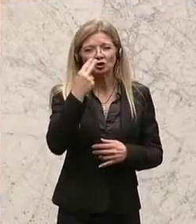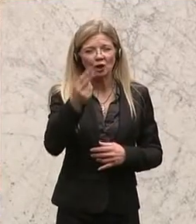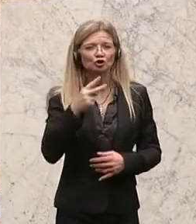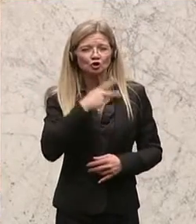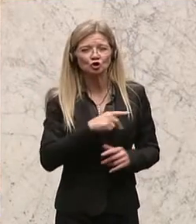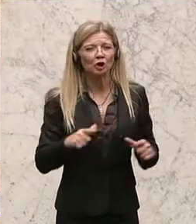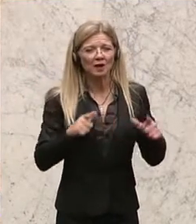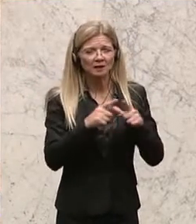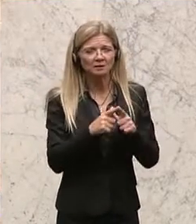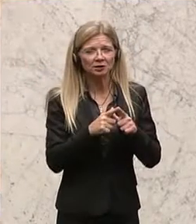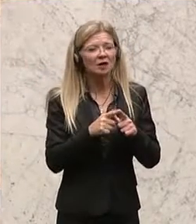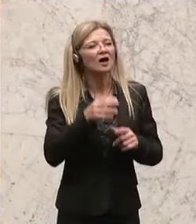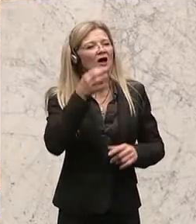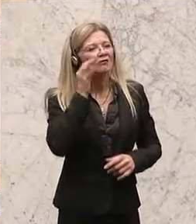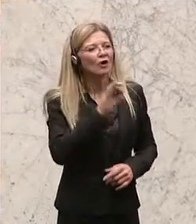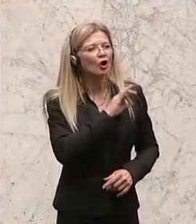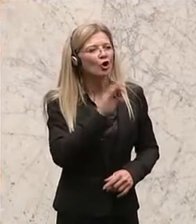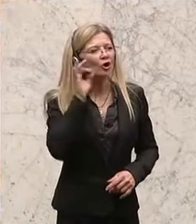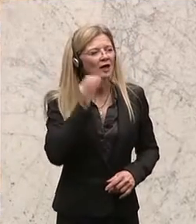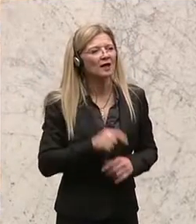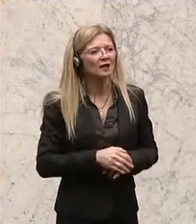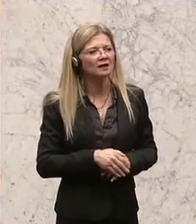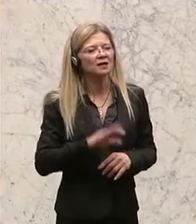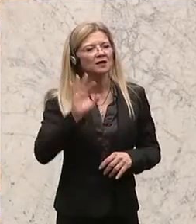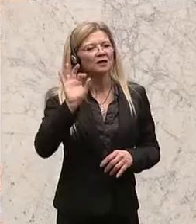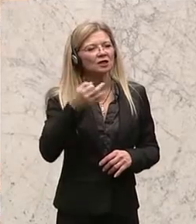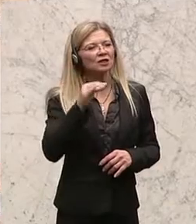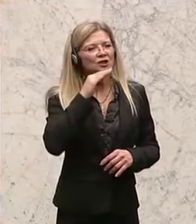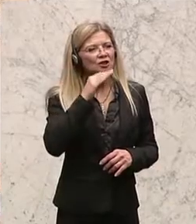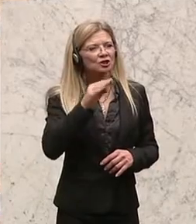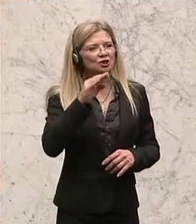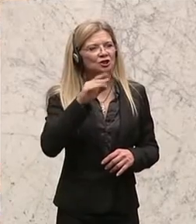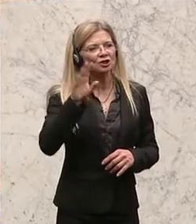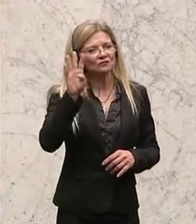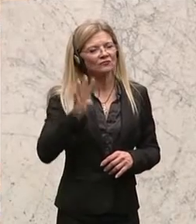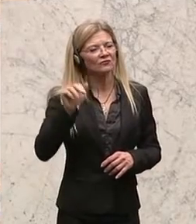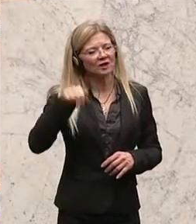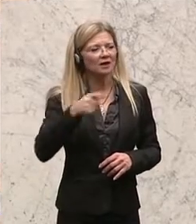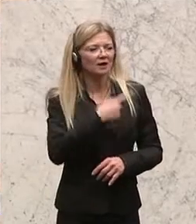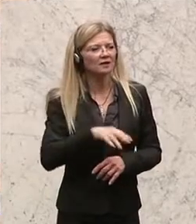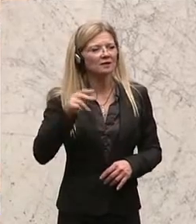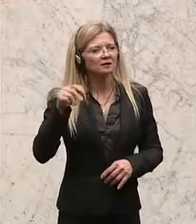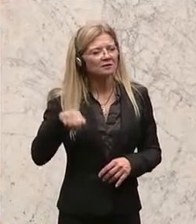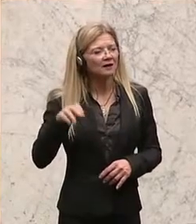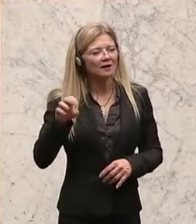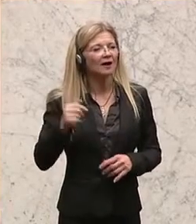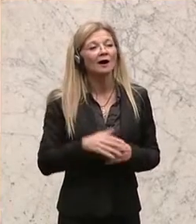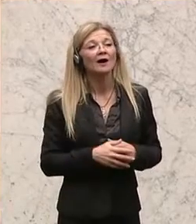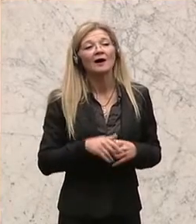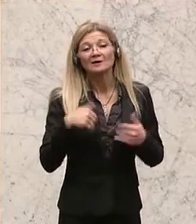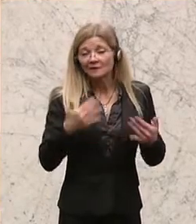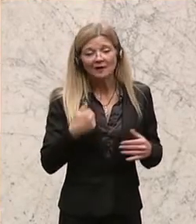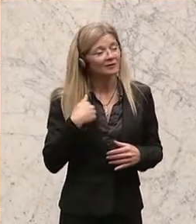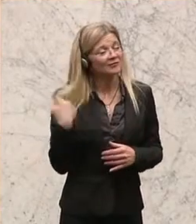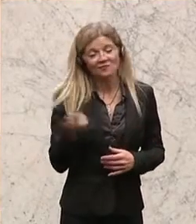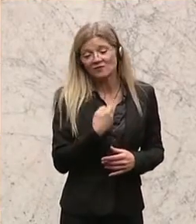Österreich nicht schämen. Das sage ich Ihnen ganz ehrlich. Und ich möchte jetzt etwas noch dazu sagen, Frau Schwendner, ich